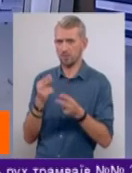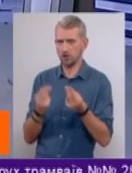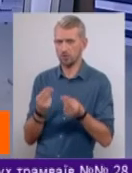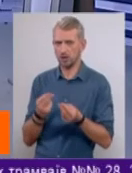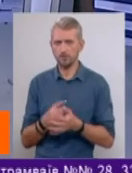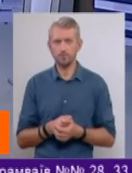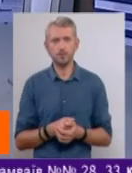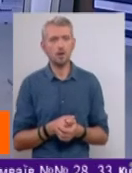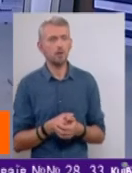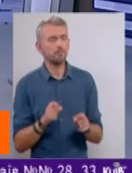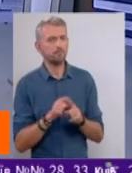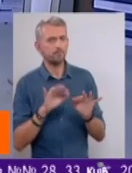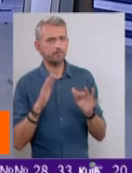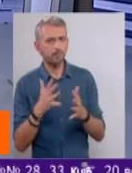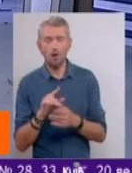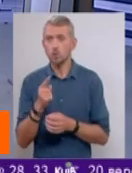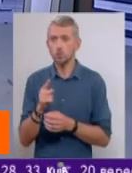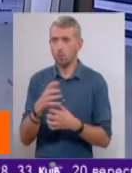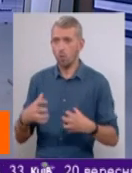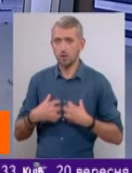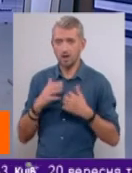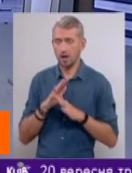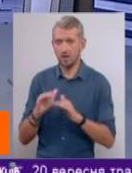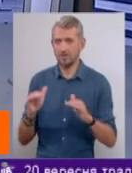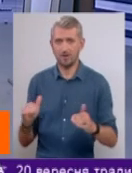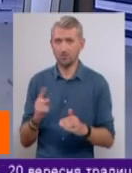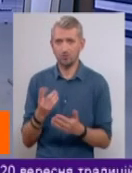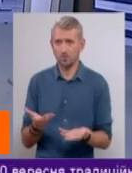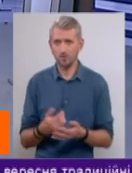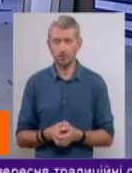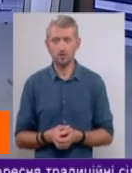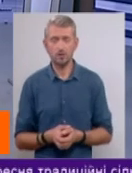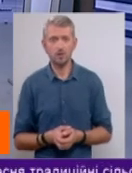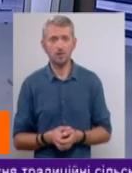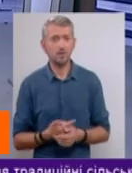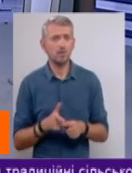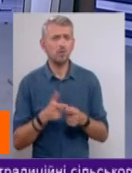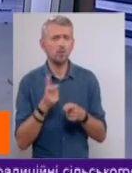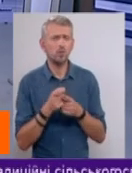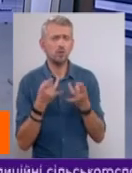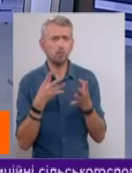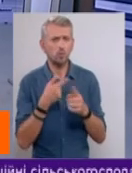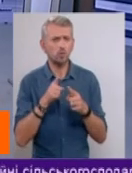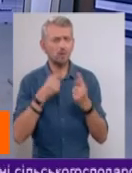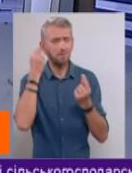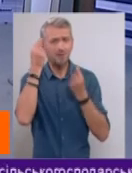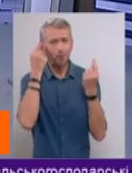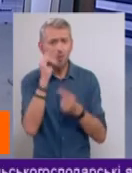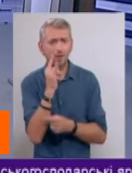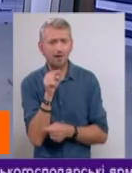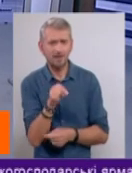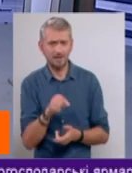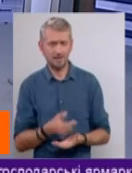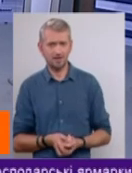історія наступна. Просто чому не лякається дітей елементарно? Це дуже просто. Це психологія дитини.